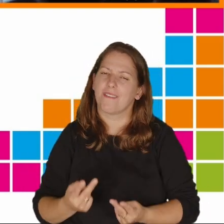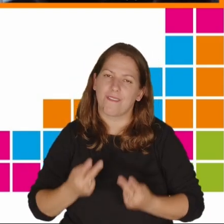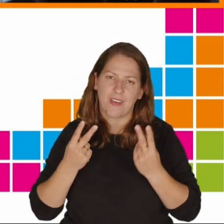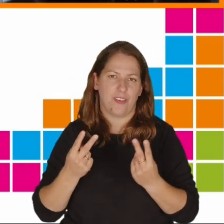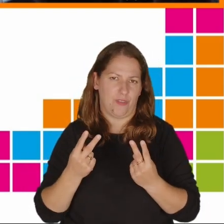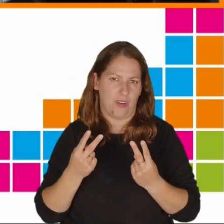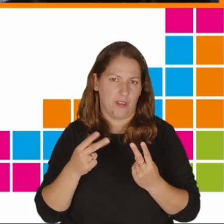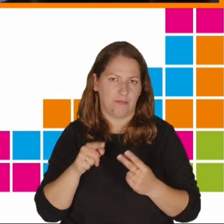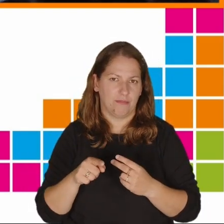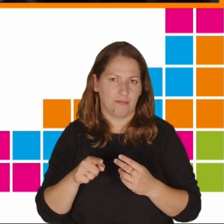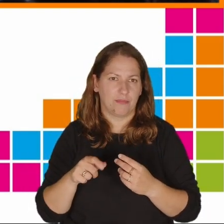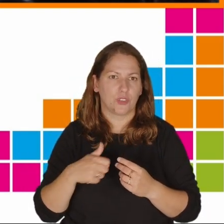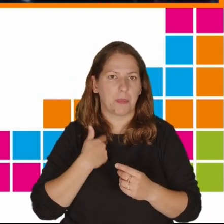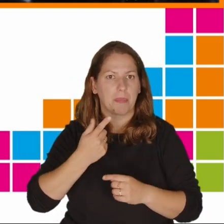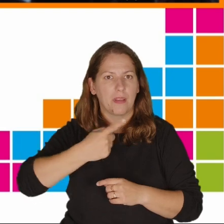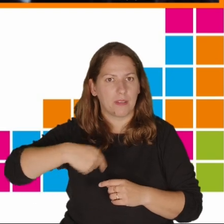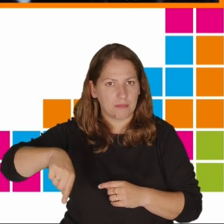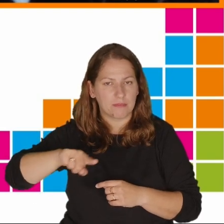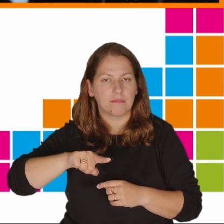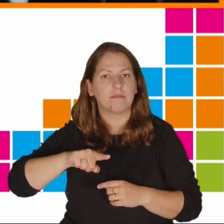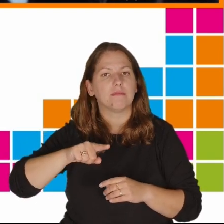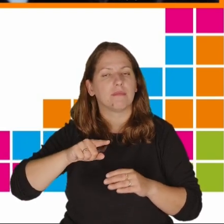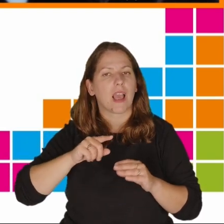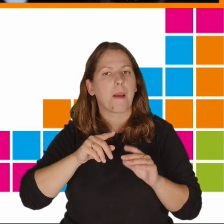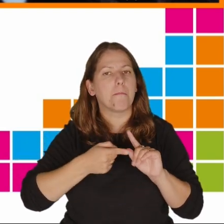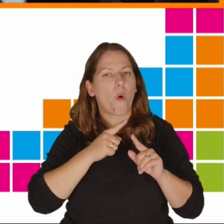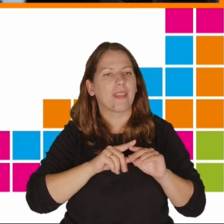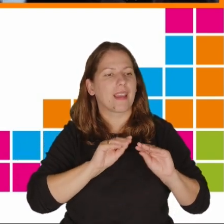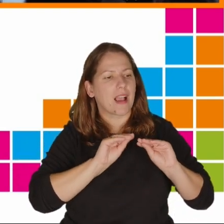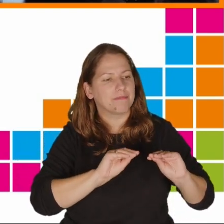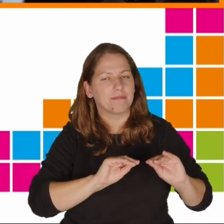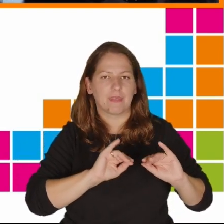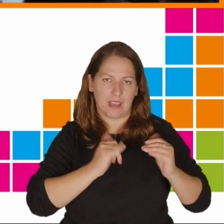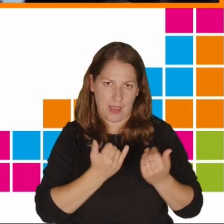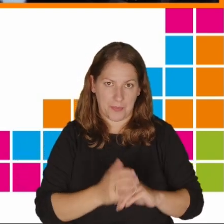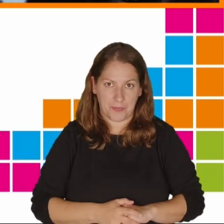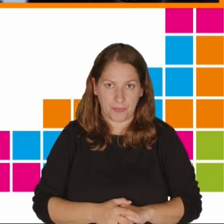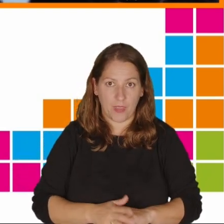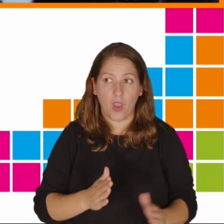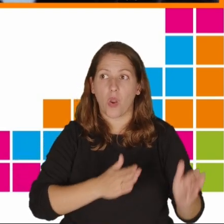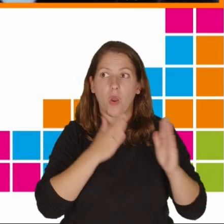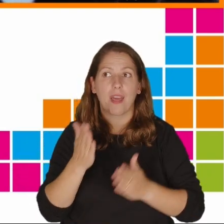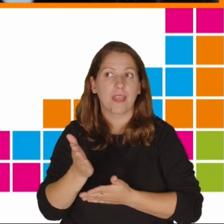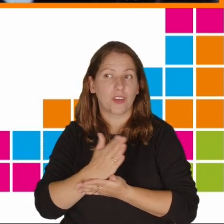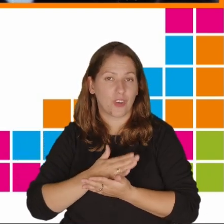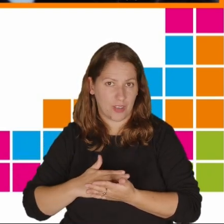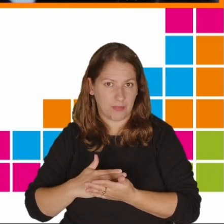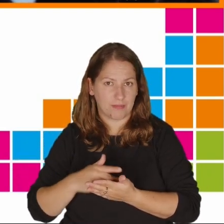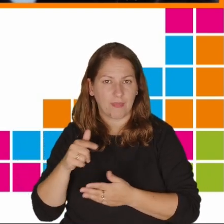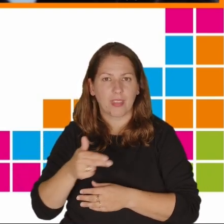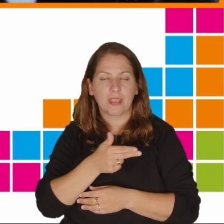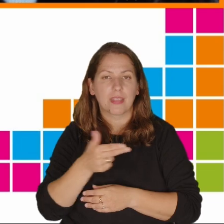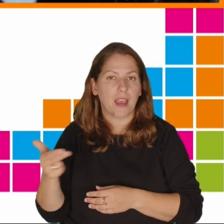do tego, żeby kształtować politykę. Kolejna część będzie